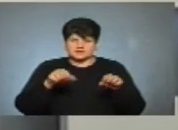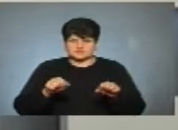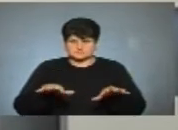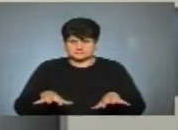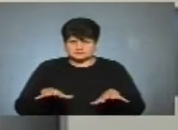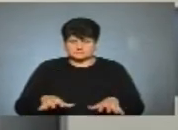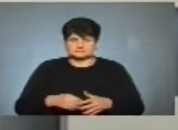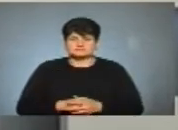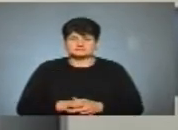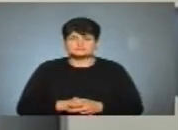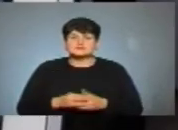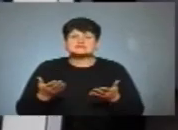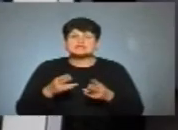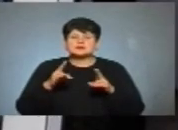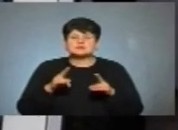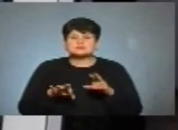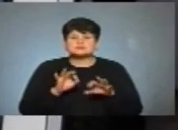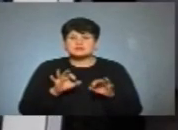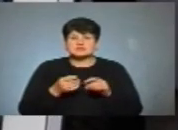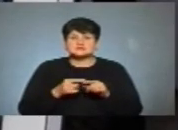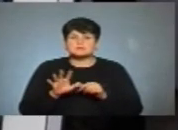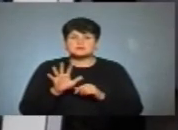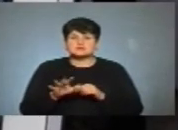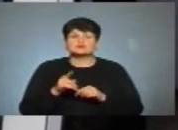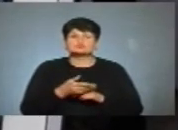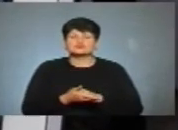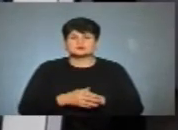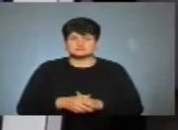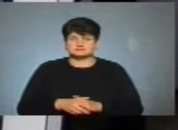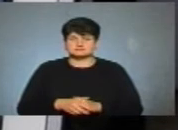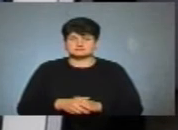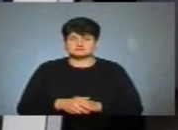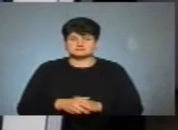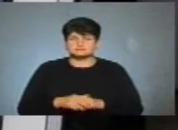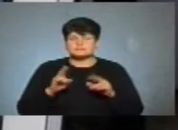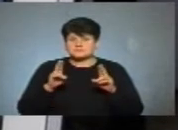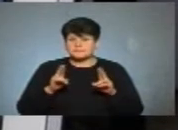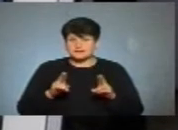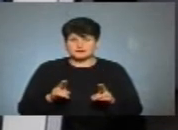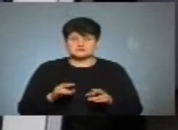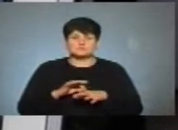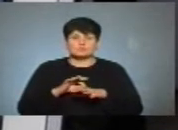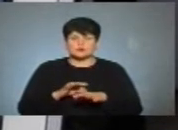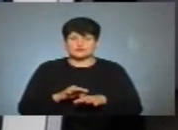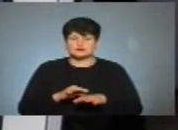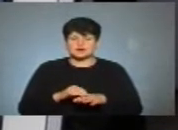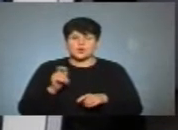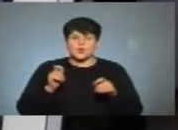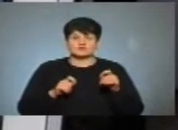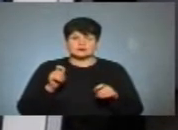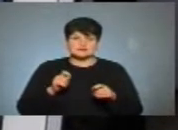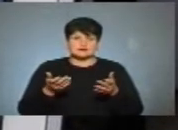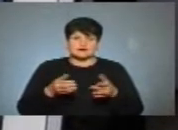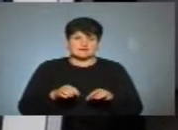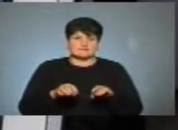Тобто, ну, очевидно, є. За яким принципом відбиралася саме ця п'ятірка? Чому вона? За принципом проведення конференції, яка